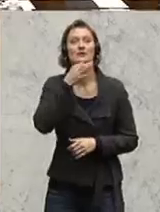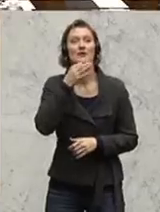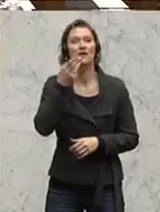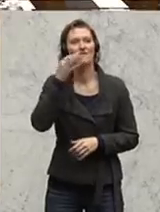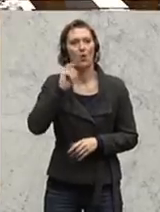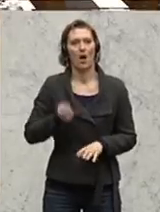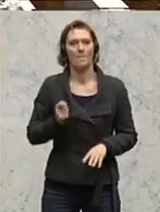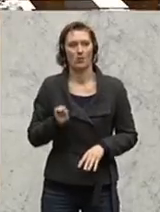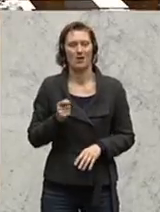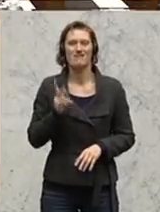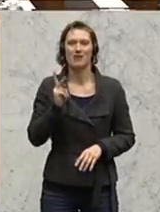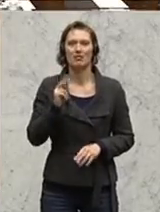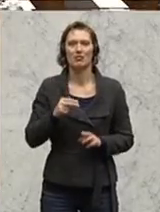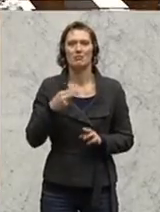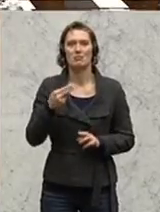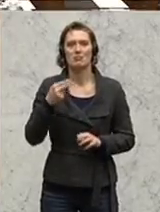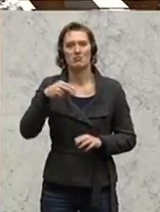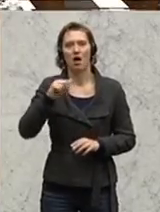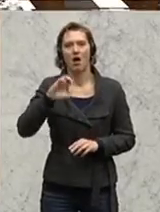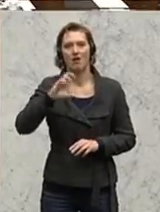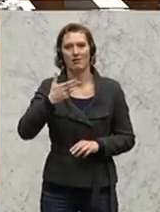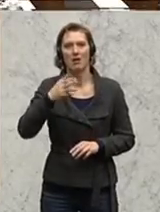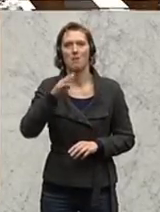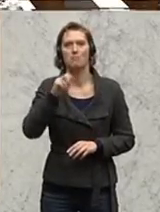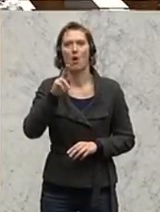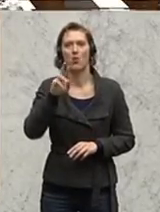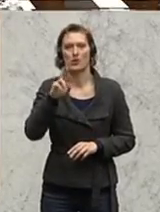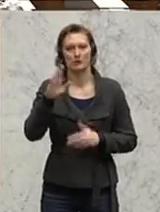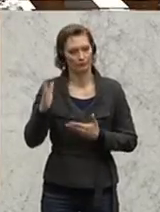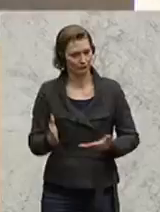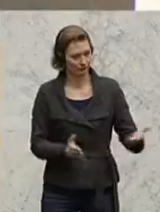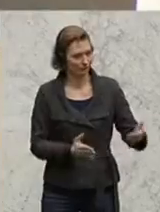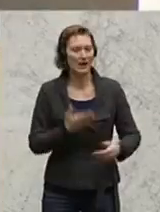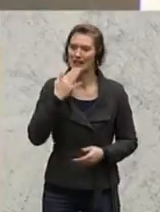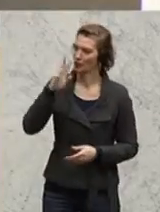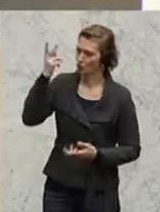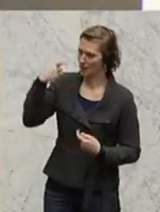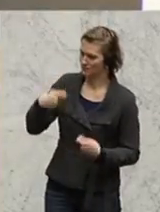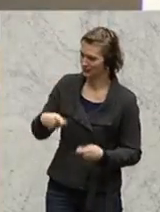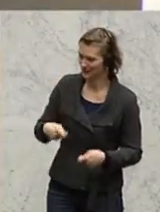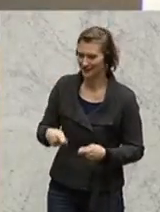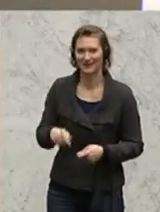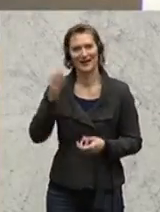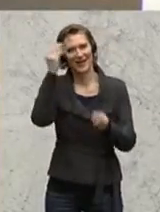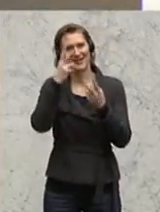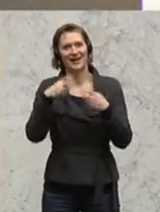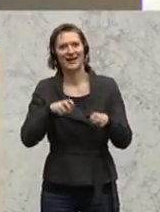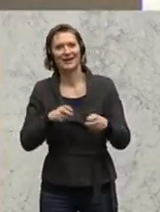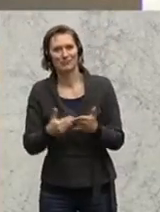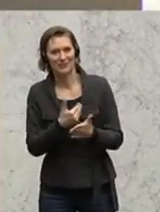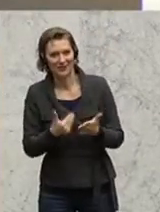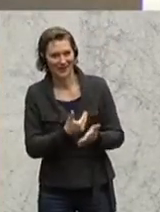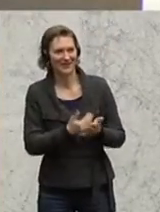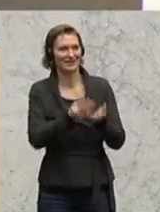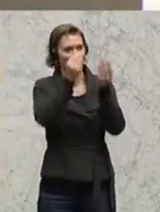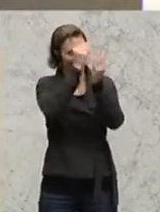Ja, herzlich willkommen, angenehme Mittagsstunde. Wir sind gerade bei der Debatte um das Budget für Kunst und Kultur und am